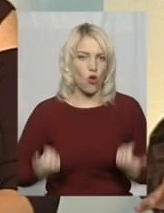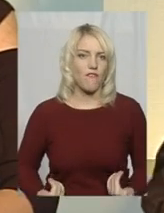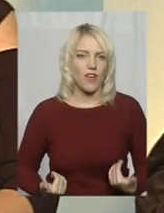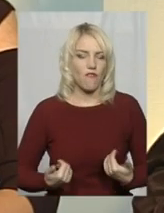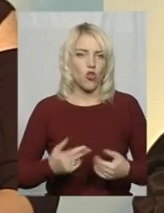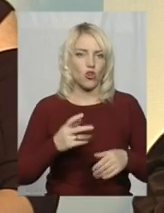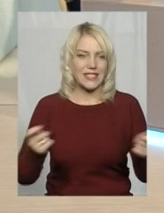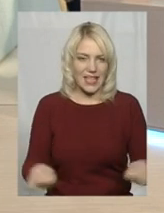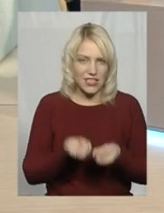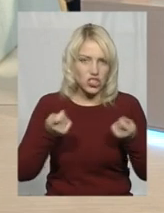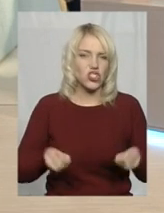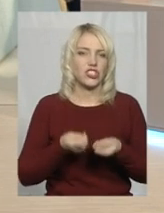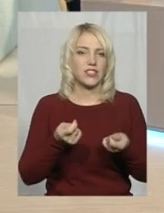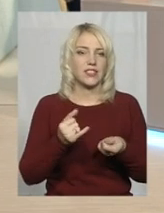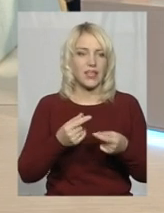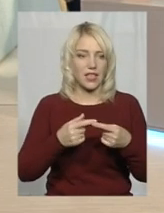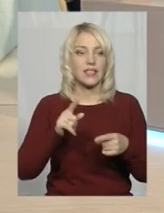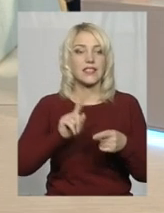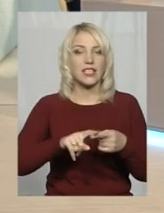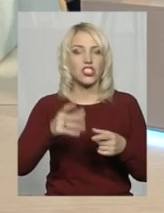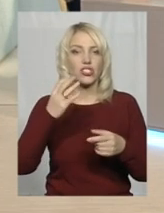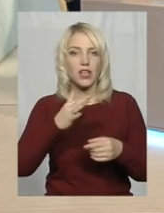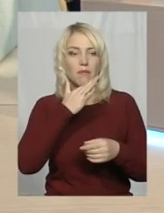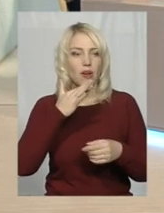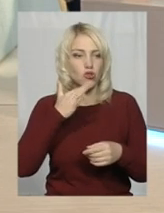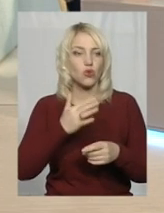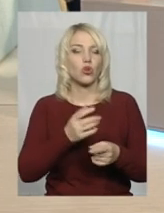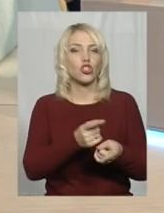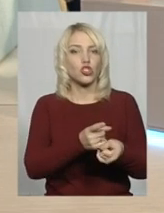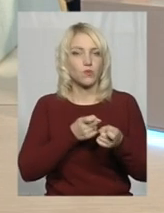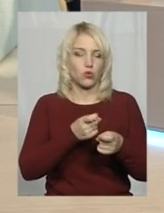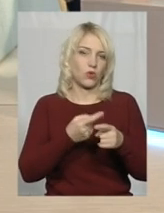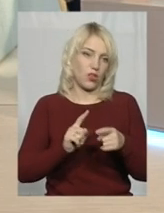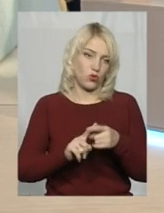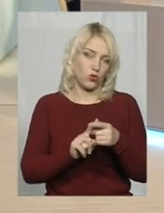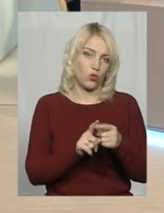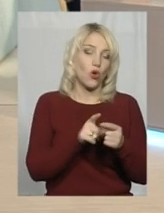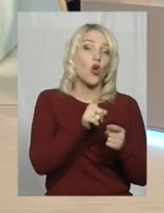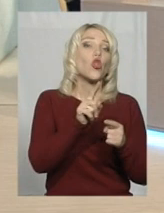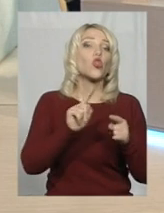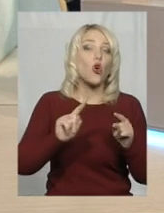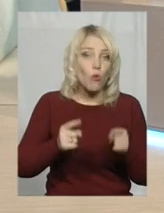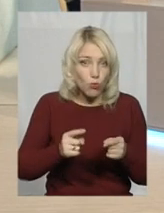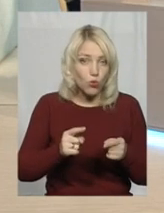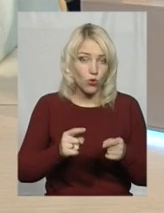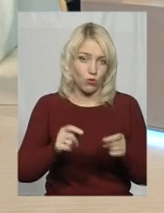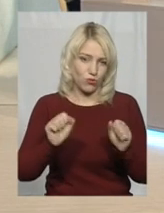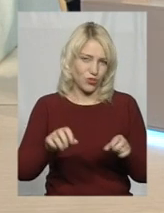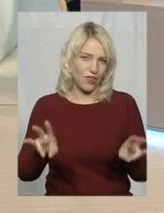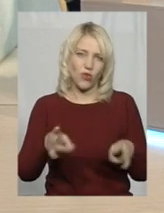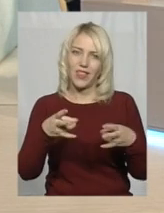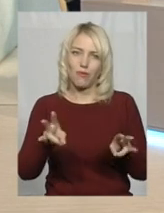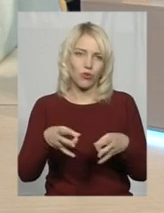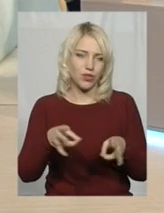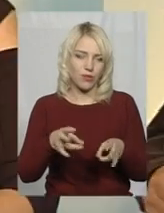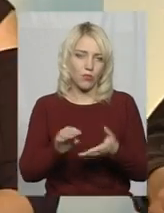джинси і так далі. Це ще багатьох спонукало до того. Тому, можливо, не потрібно